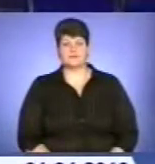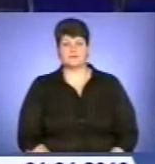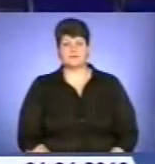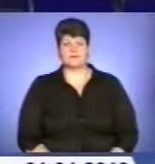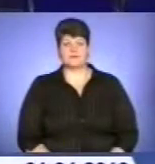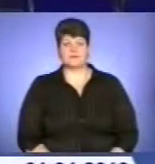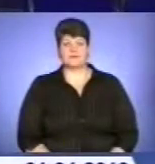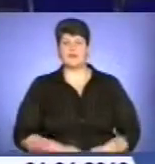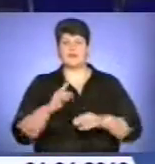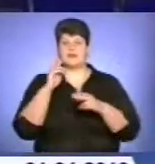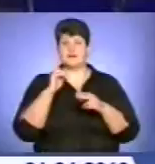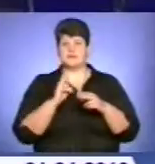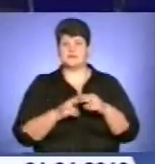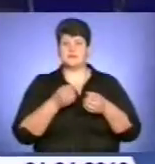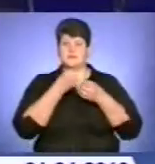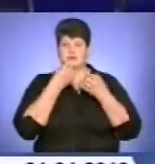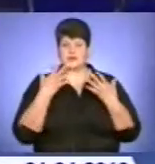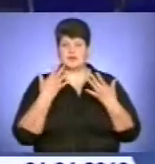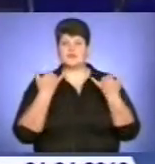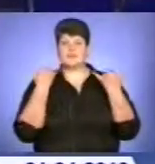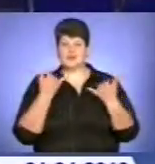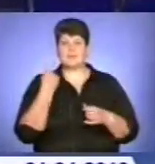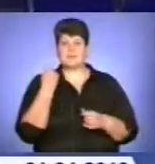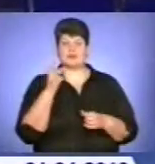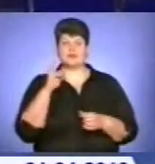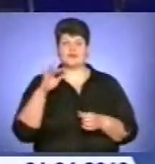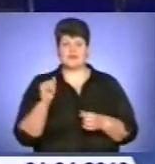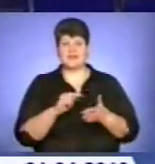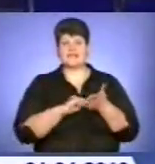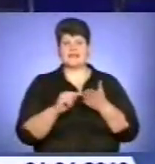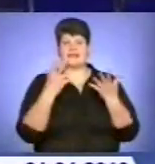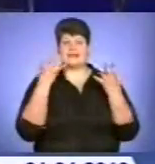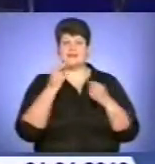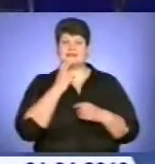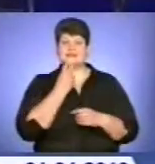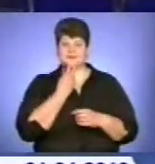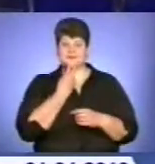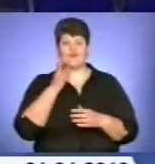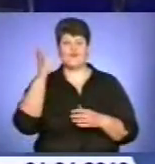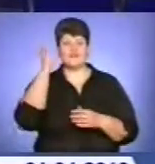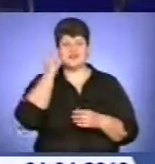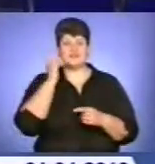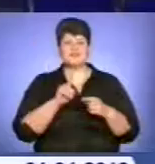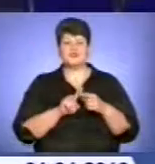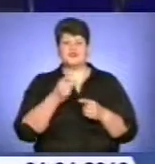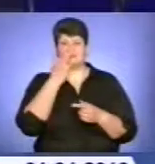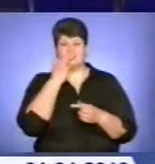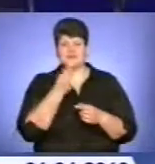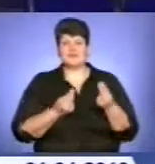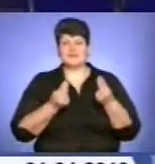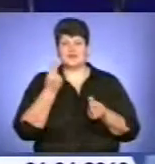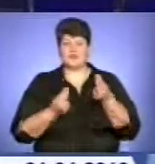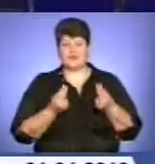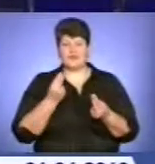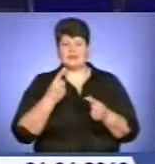І на завершення про позитивне. Сьогодні, першого квітня, відзначають День сміху. Вважається, що звичай жартувати в певний день року